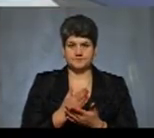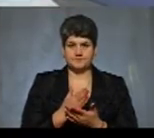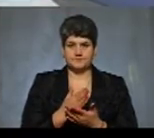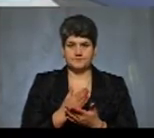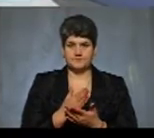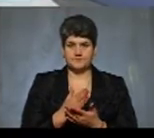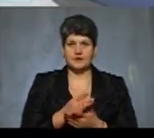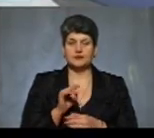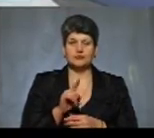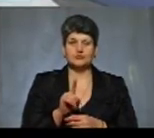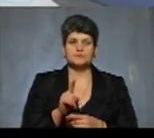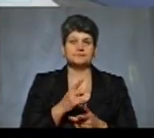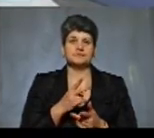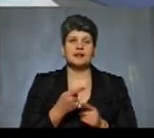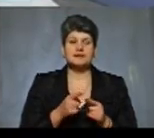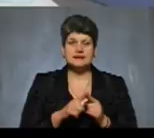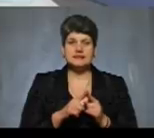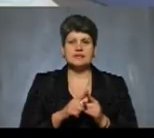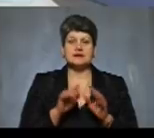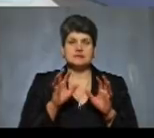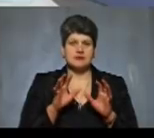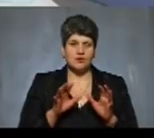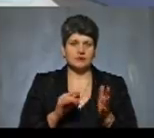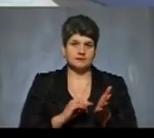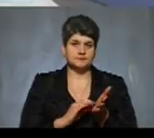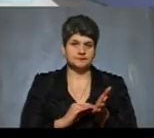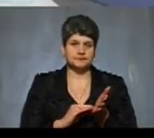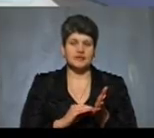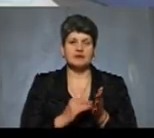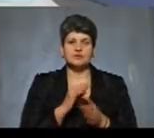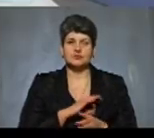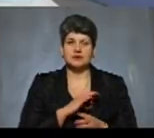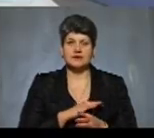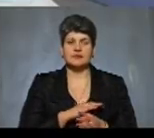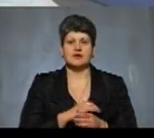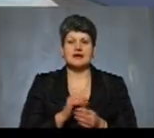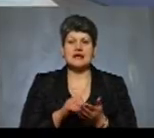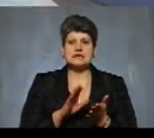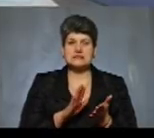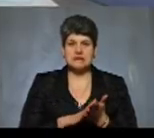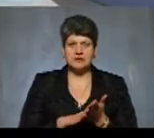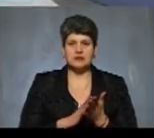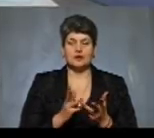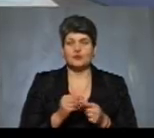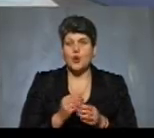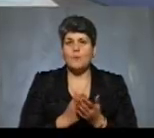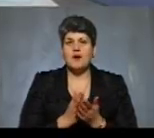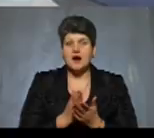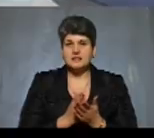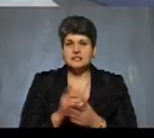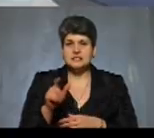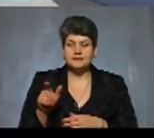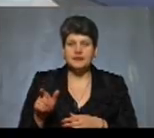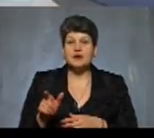фактично, ще силається законодавець на такий закон, як застосування реєстраторів законкових операцій. Тобто, фактично, споживач,